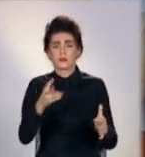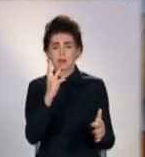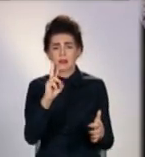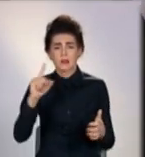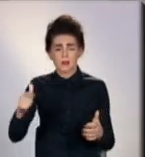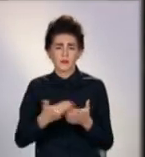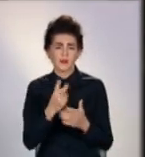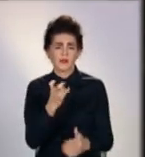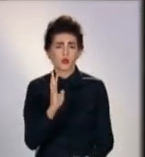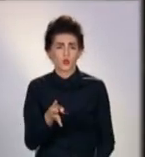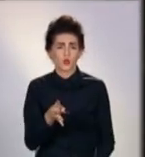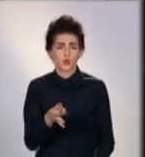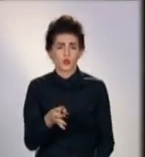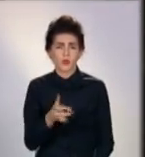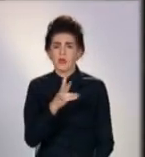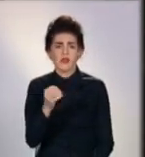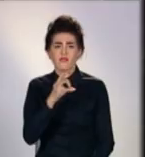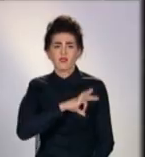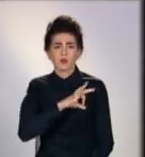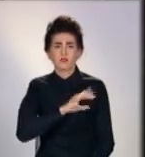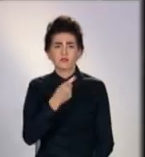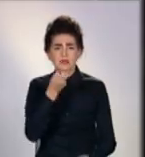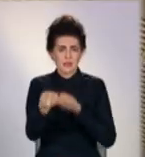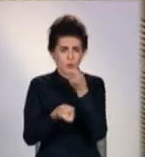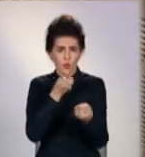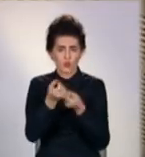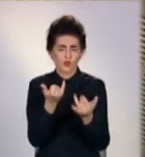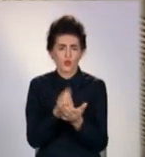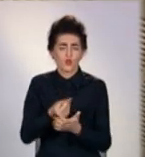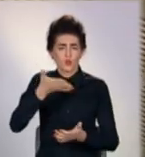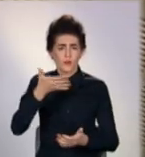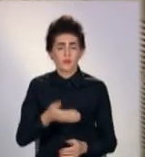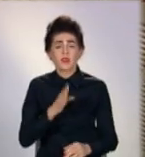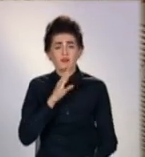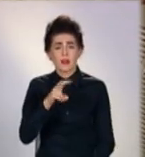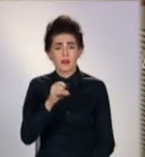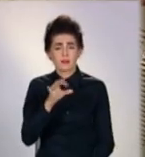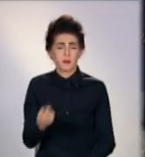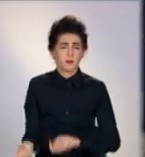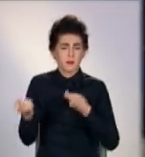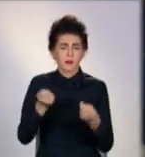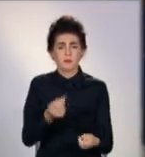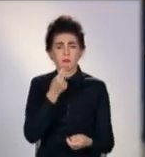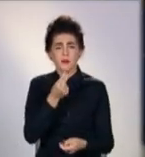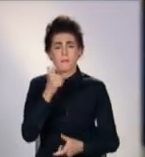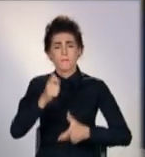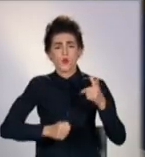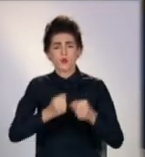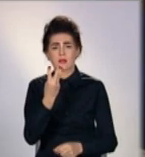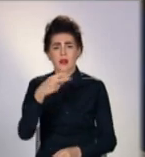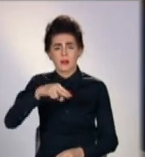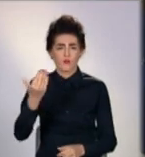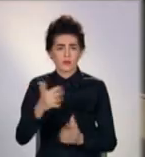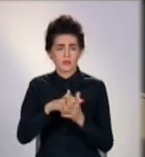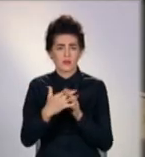240. Скажу вам чесно, невигодно. Зерно дуже подорожало. Пані Лариса привезла продукти села. За літр молока править 20